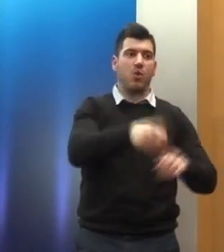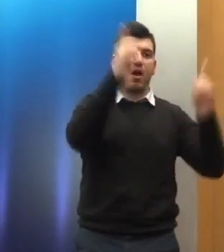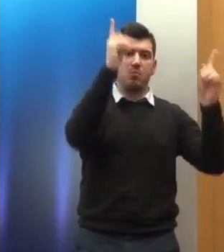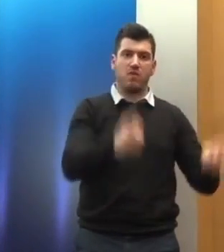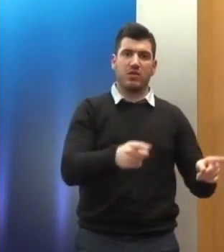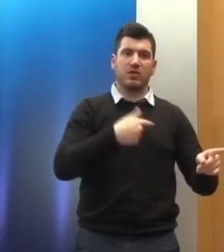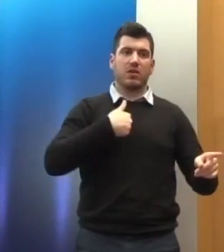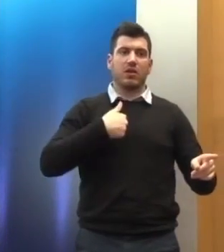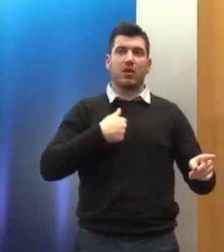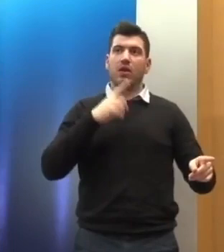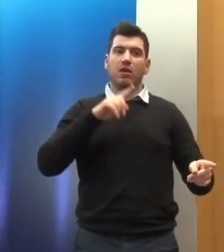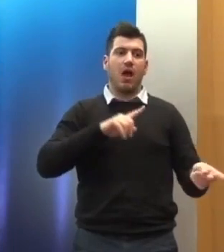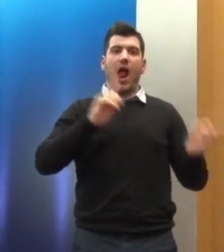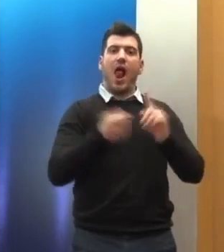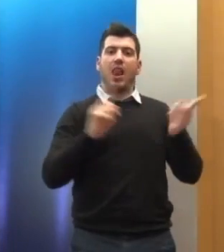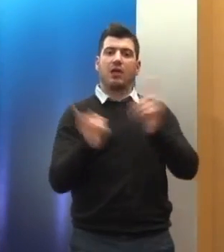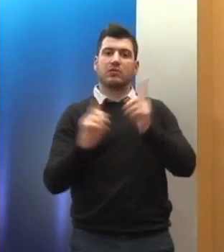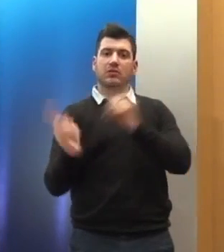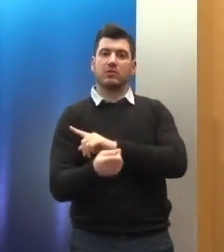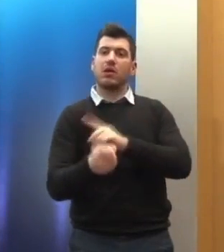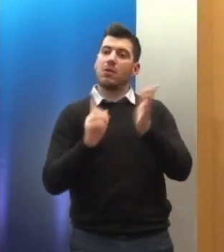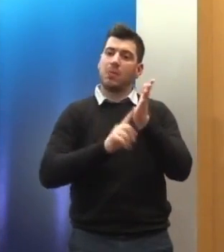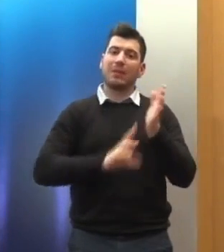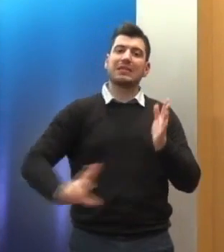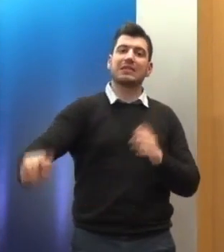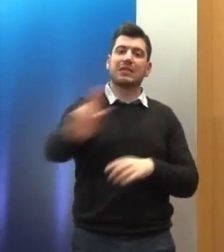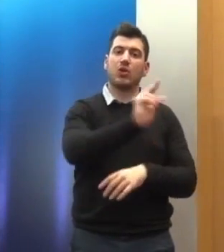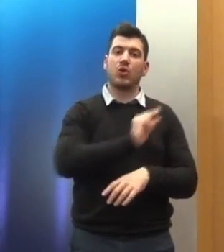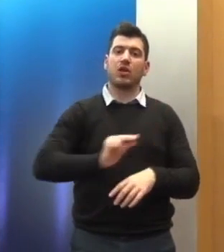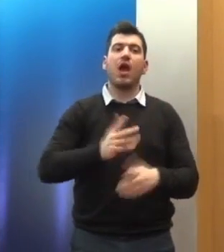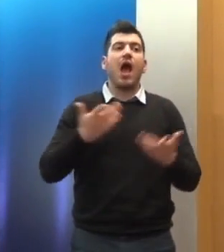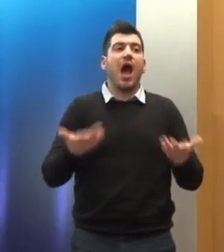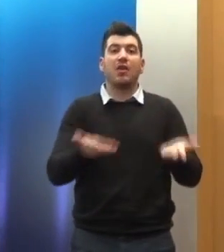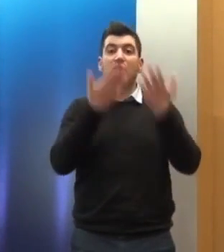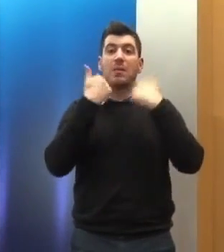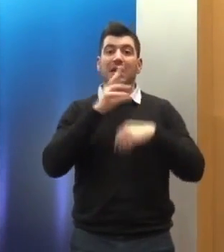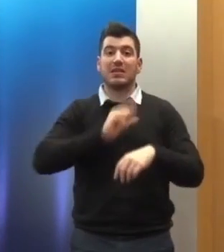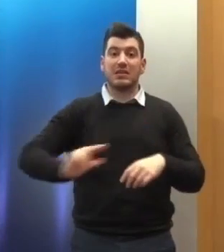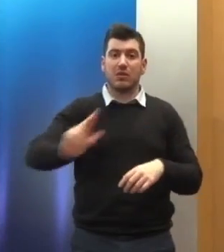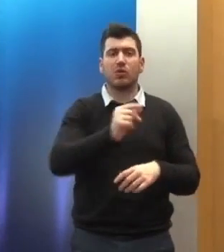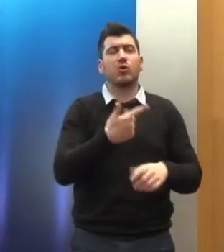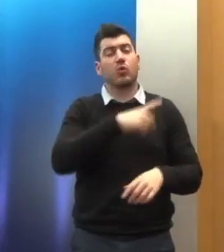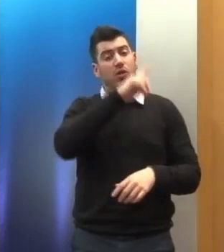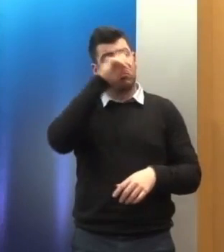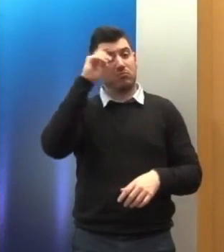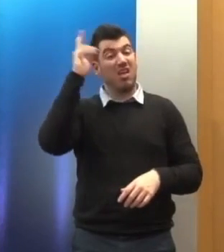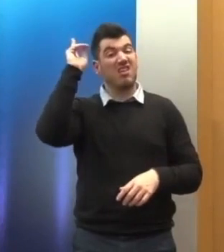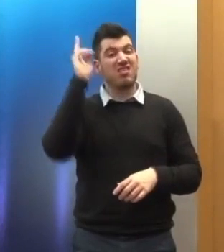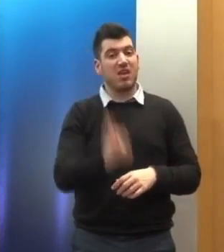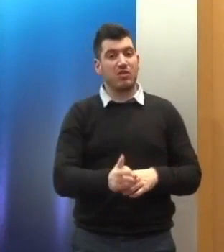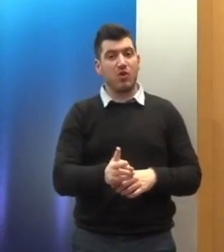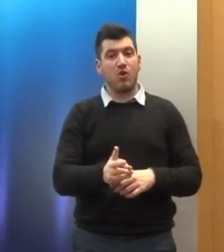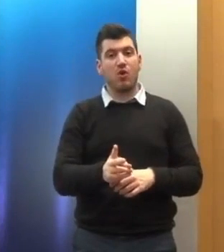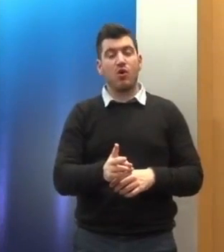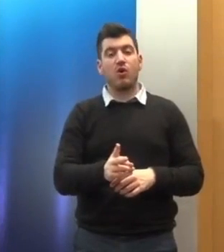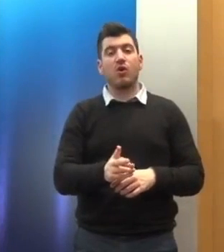πρέπει να έχουν μια συνοχή διαφορετικά υπάρχει κίνδυνος να παραβιαστεί και το τεκμηριοθότητος αλλά